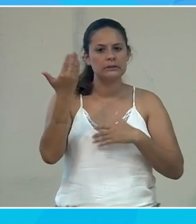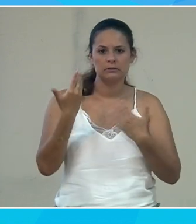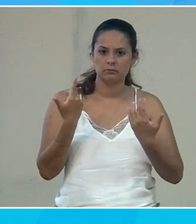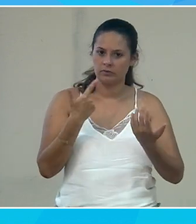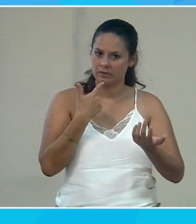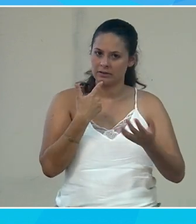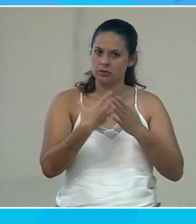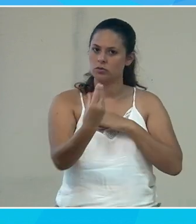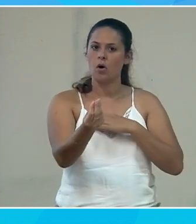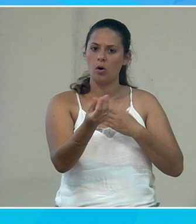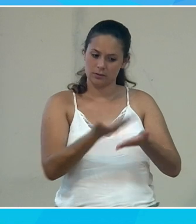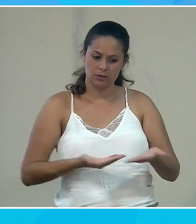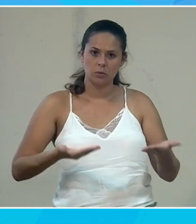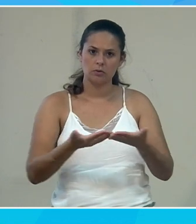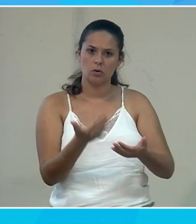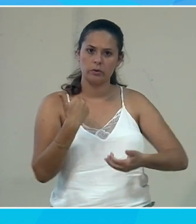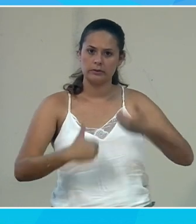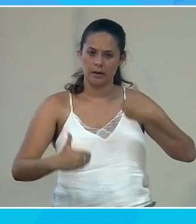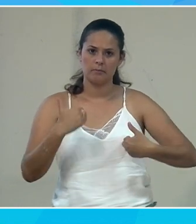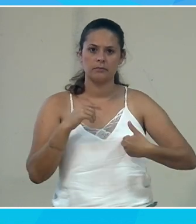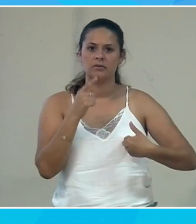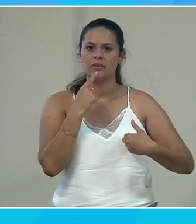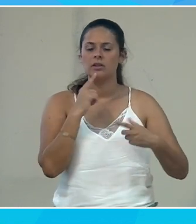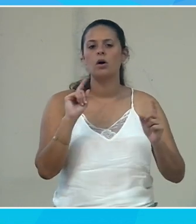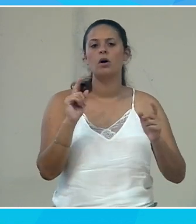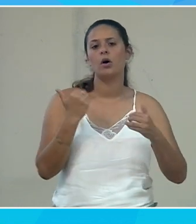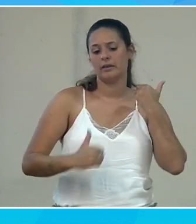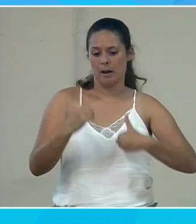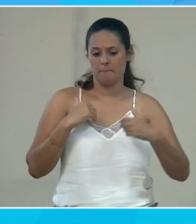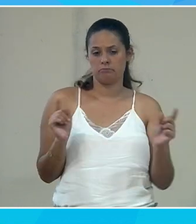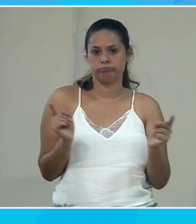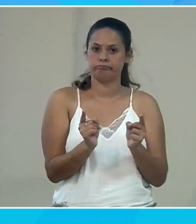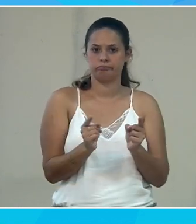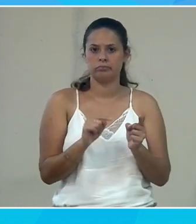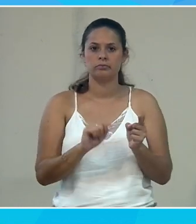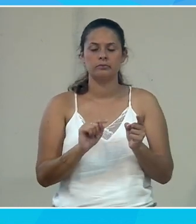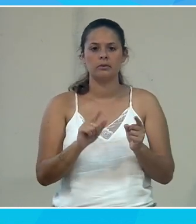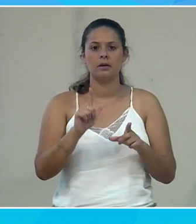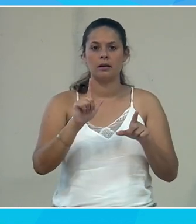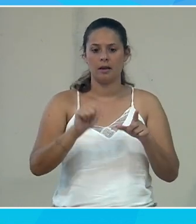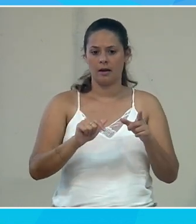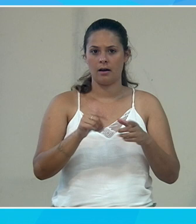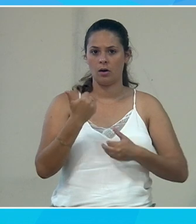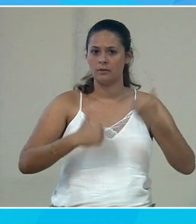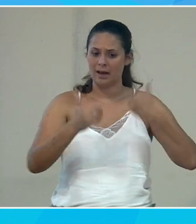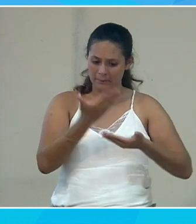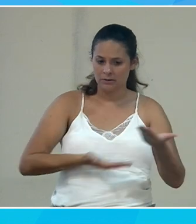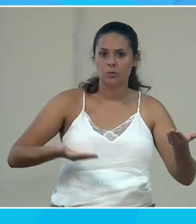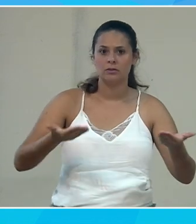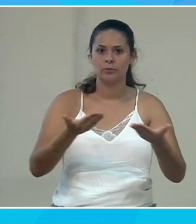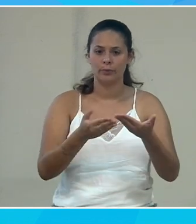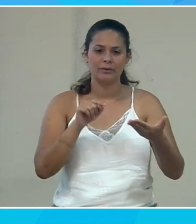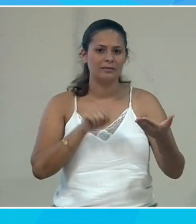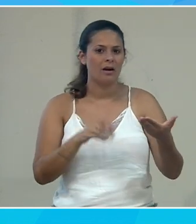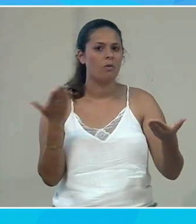je vais sortir de cette situation de handicap, donc c'est du handicap temporaire. Et puis, on a aussi du handicap situationnel. Le handicap